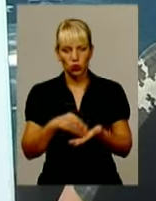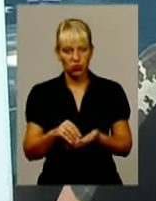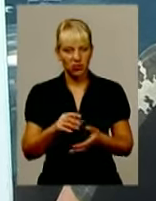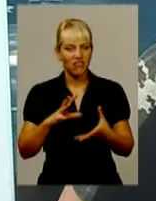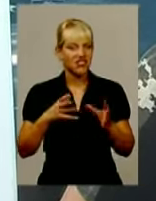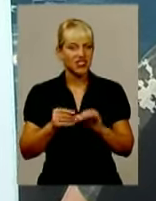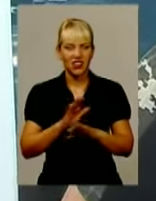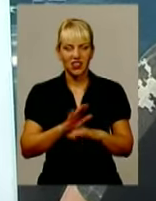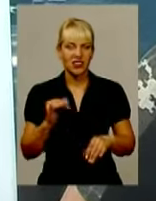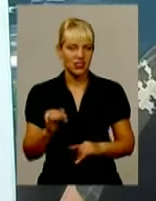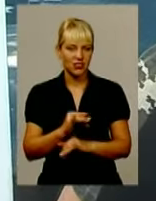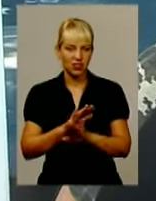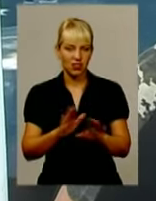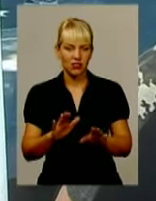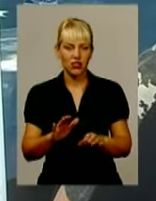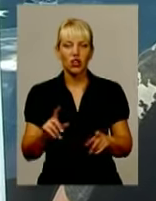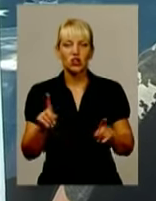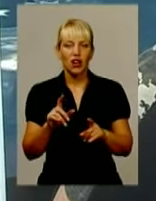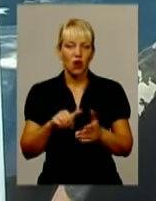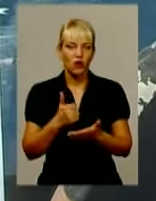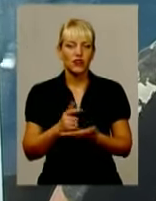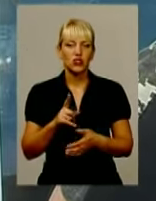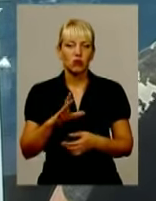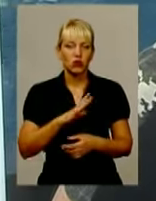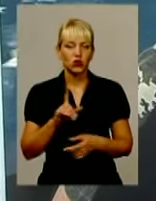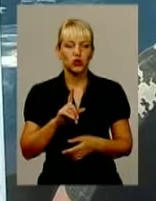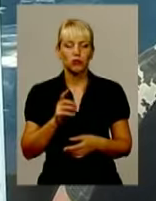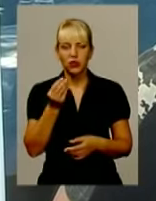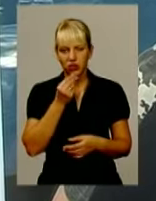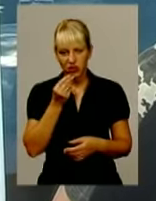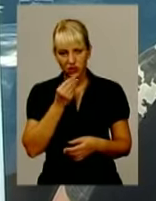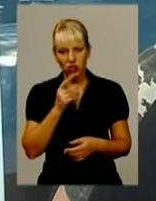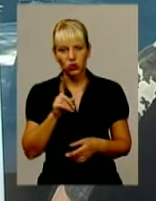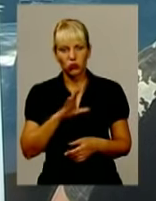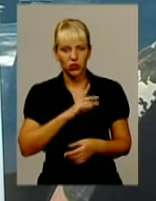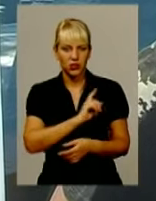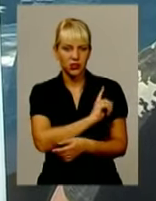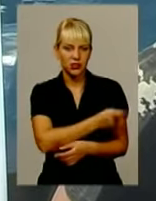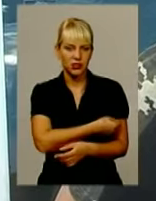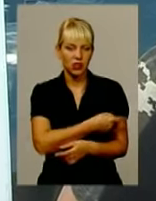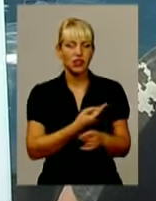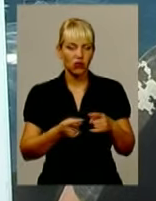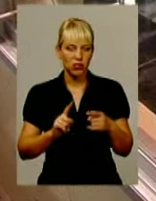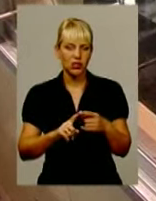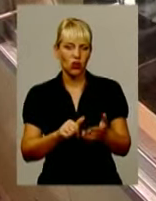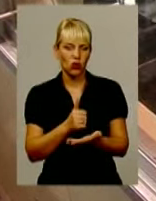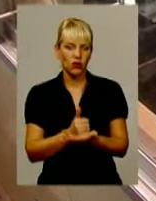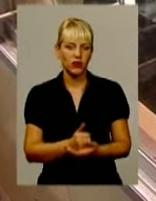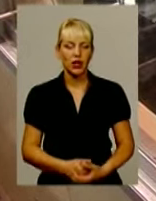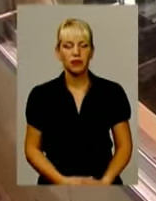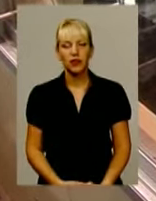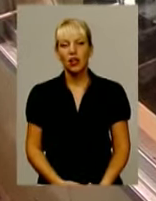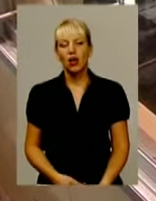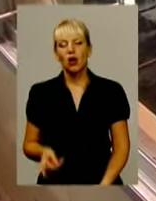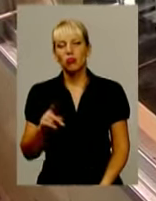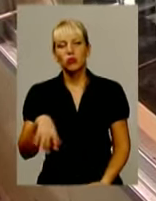цікавить. Щоб було, що їсти, для того, щоб в селі були. І це найголовніше. Та попри усі